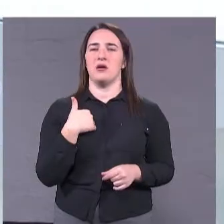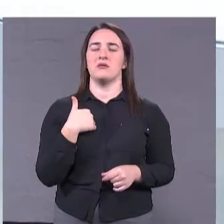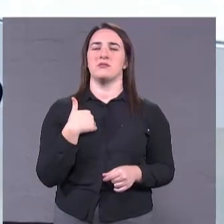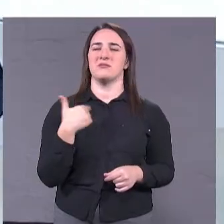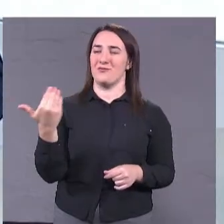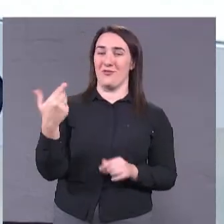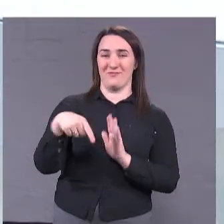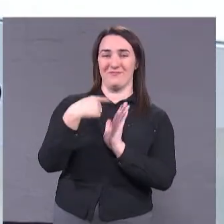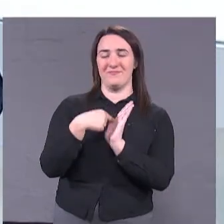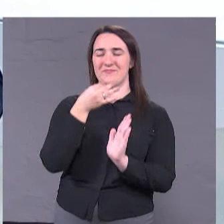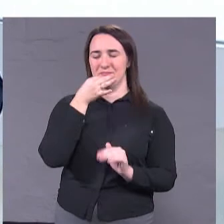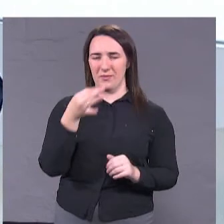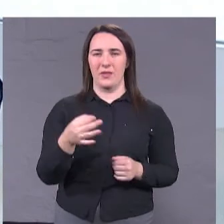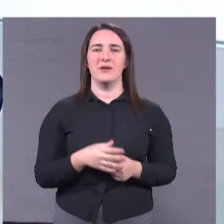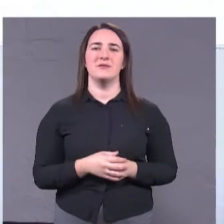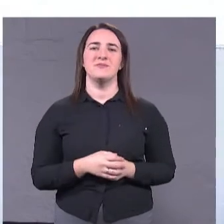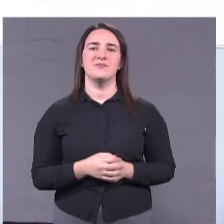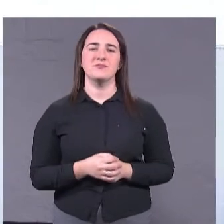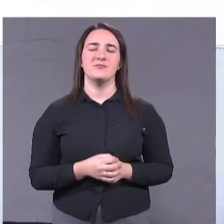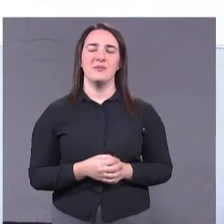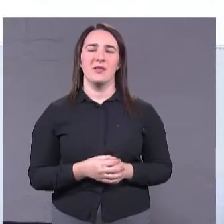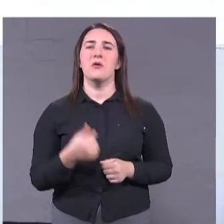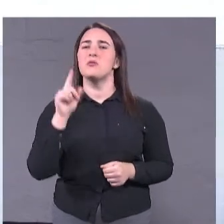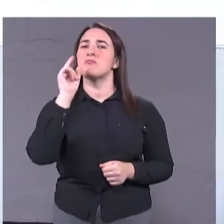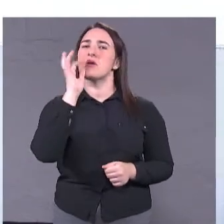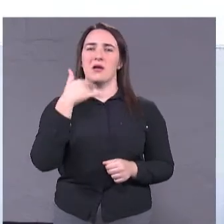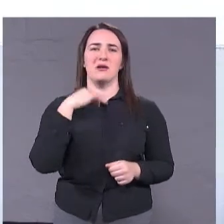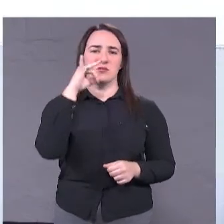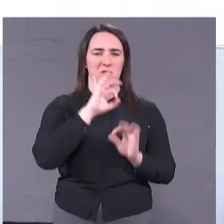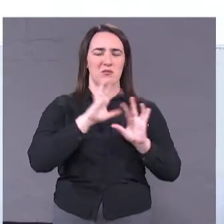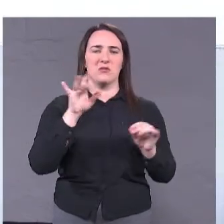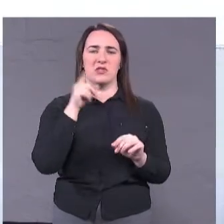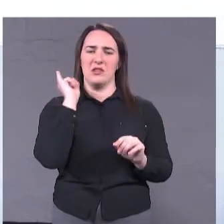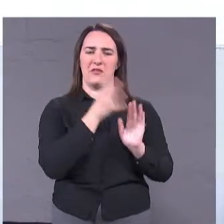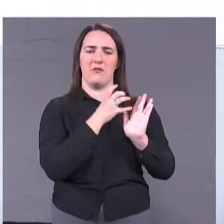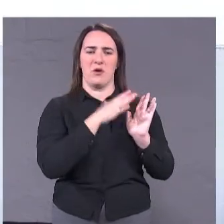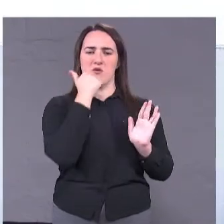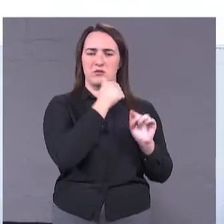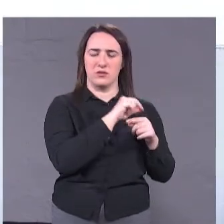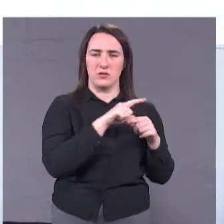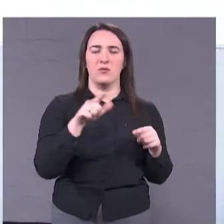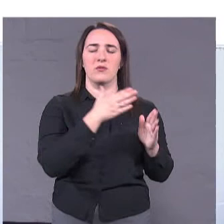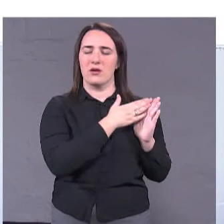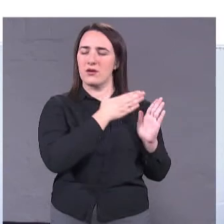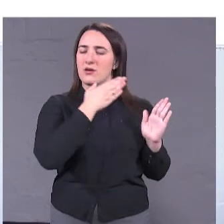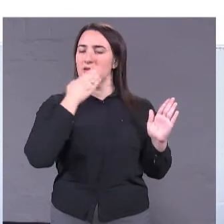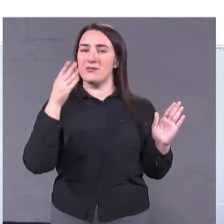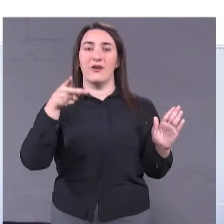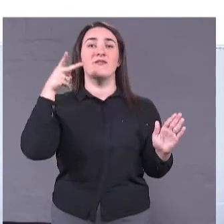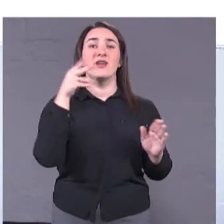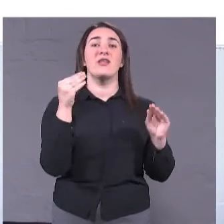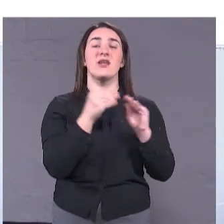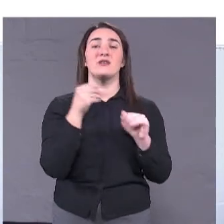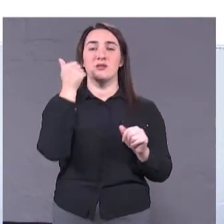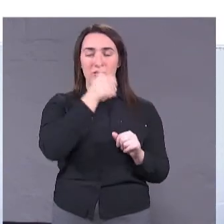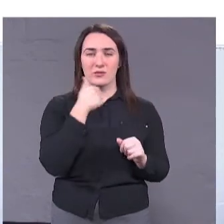ответ, на этот вопрос отсюда, з дальній історії. І тільки лише потім, вже після 2010-х, в 10-х годах, я получив 2-е економічне